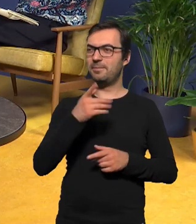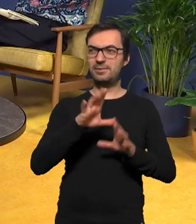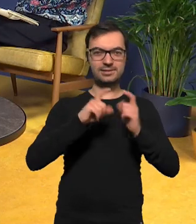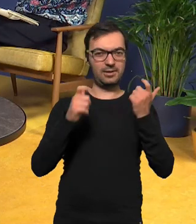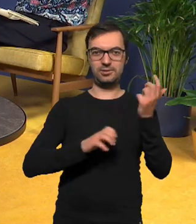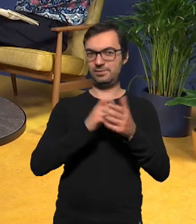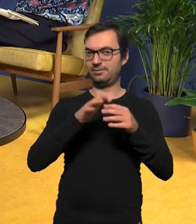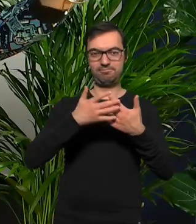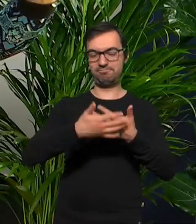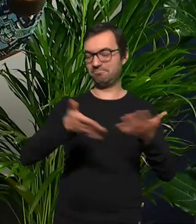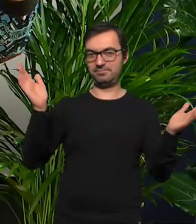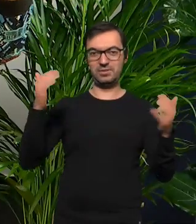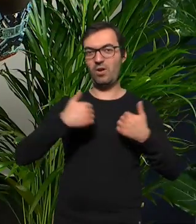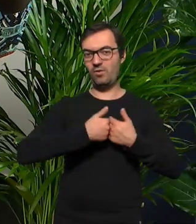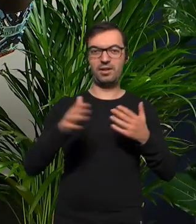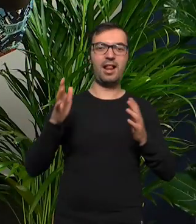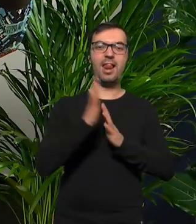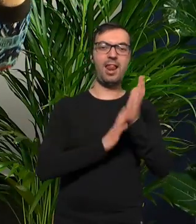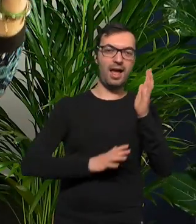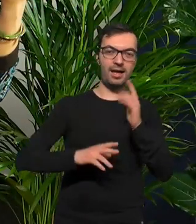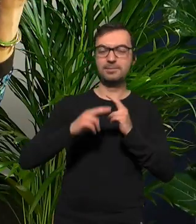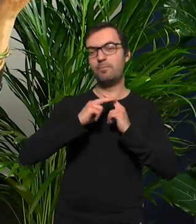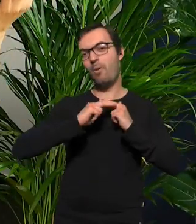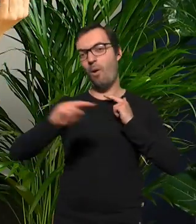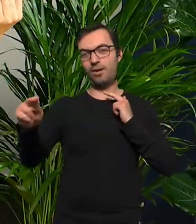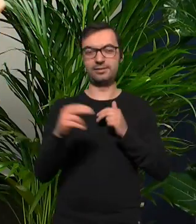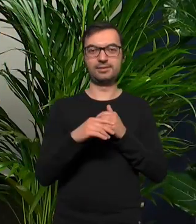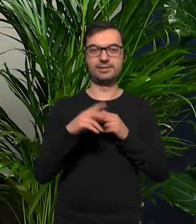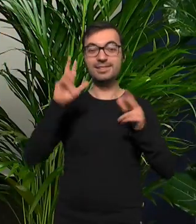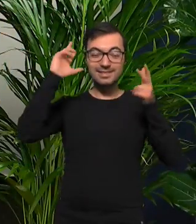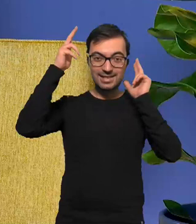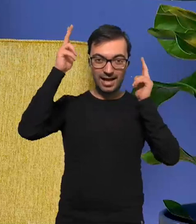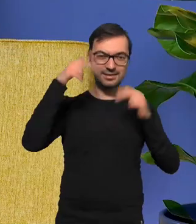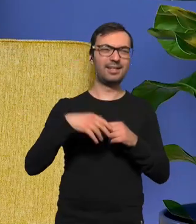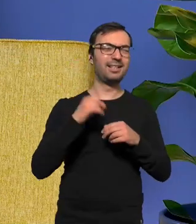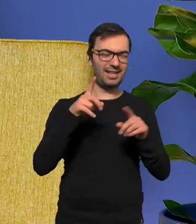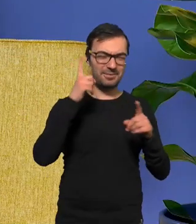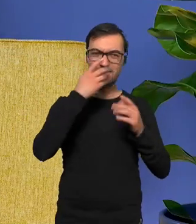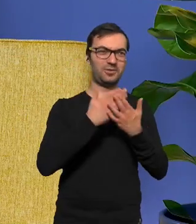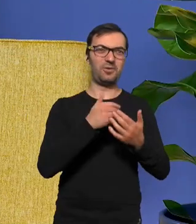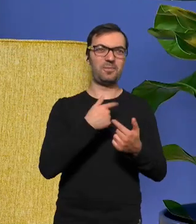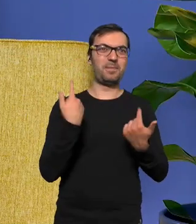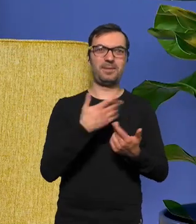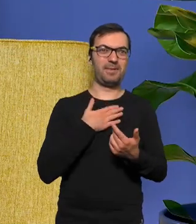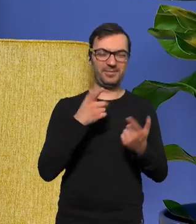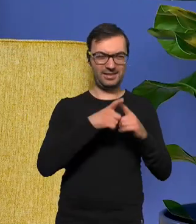świat wszędzie pola lasy sarny tak mamy ale to jest wszędzie podejrzewam że jakbyś jakby